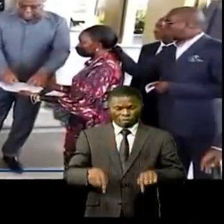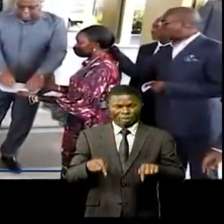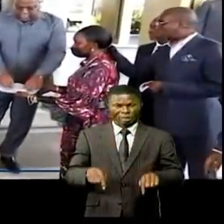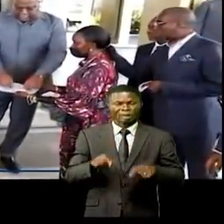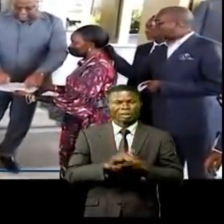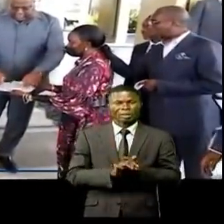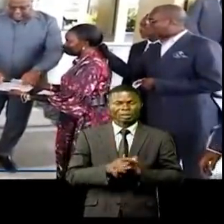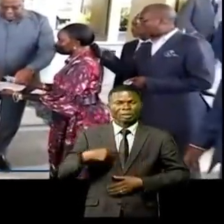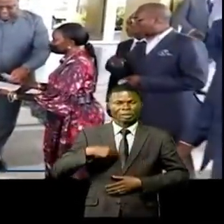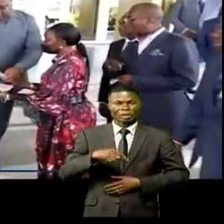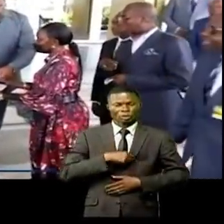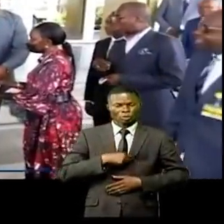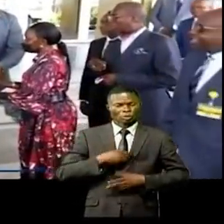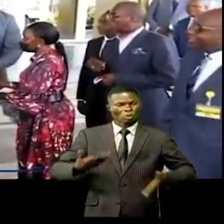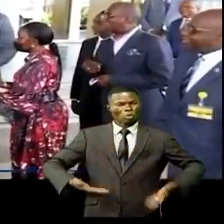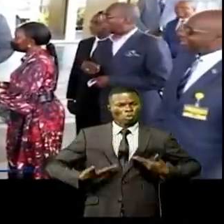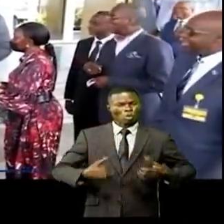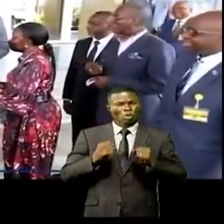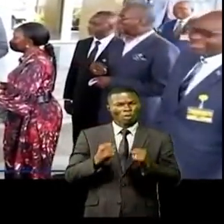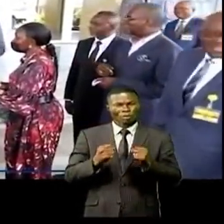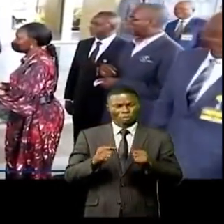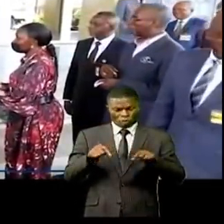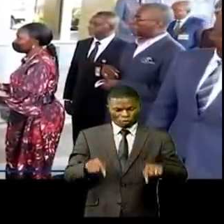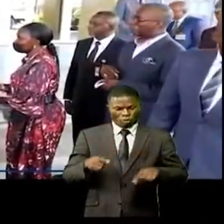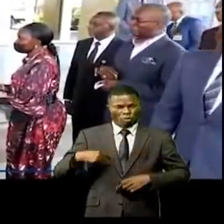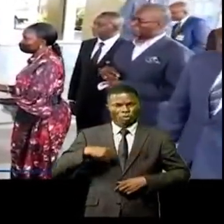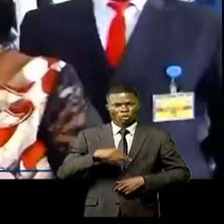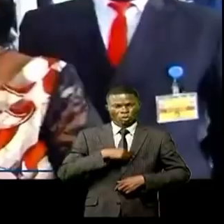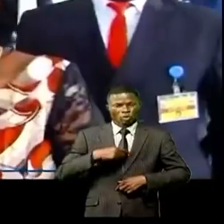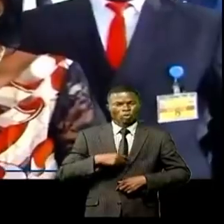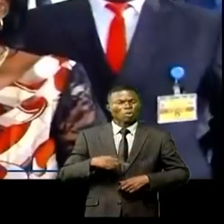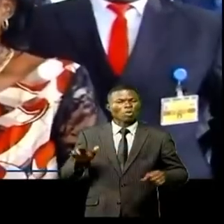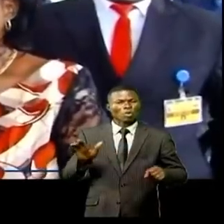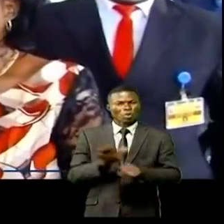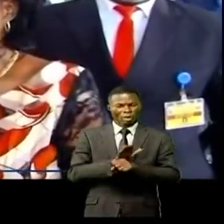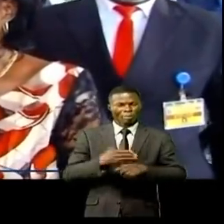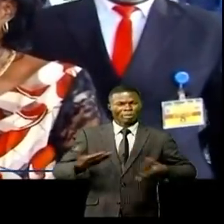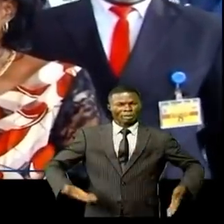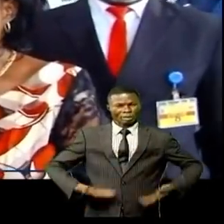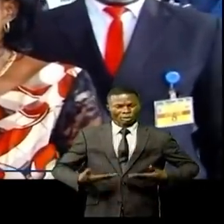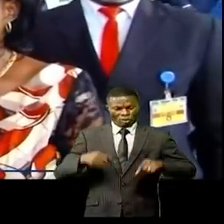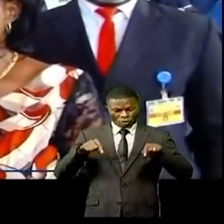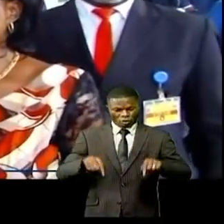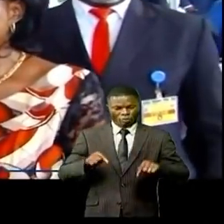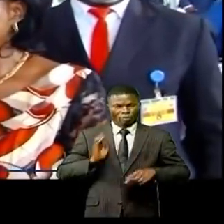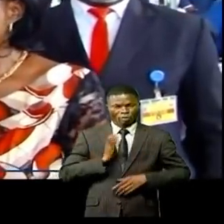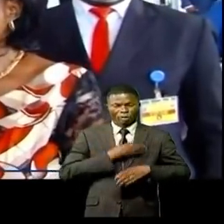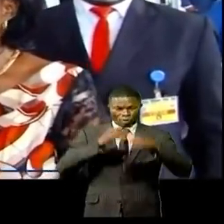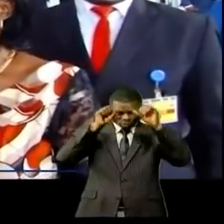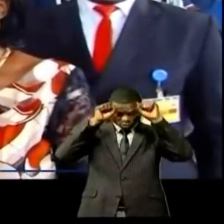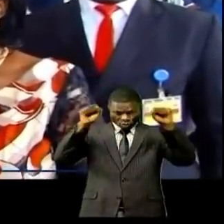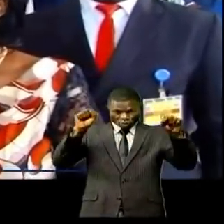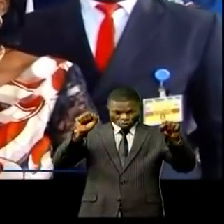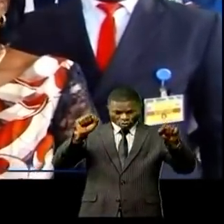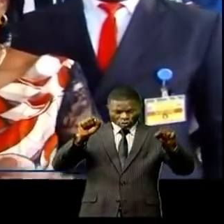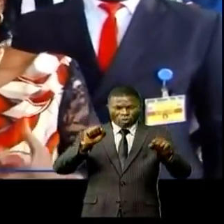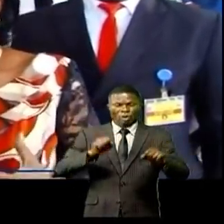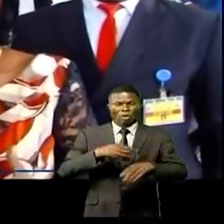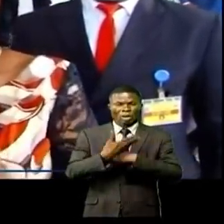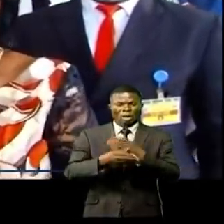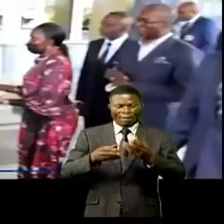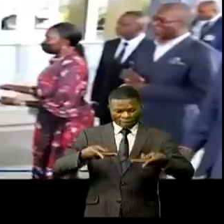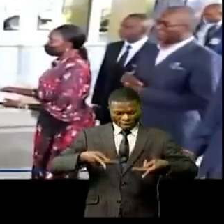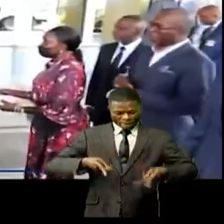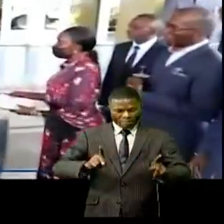nous sommes très ravis. Aujourd'hui, nous sommes comblés. Aujourd'hui, le président a fait le go et vous